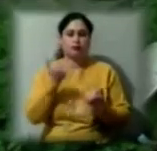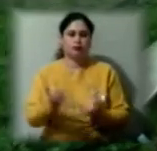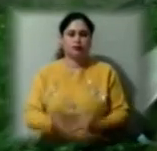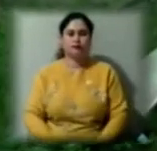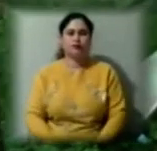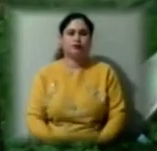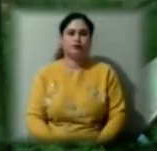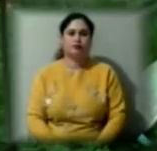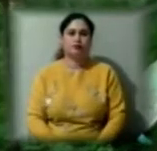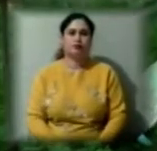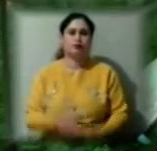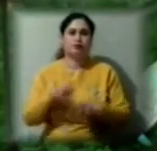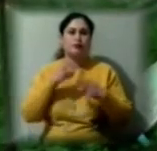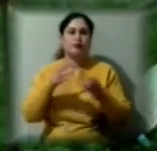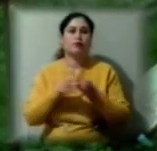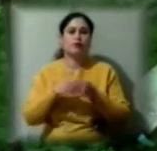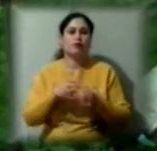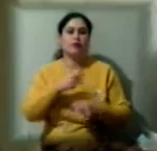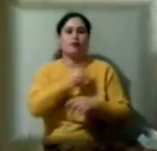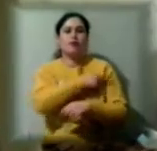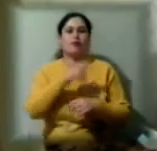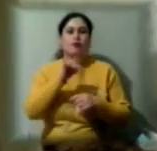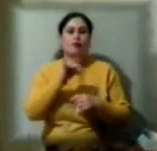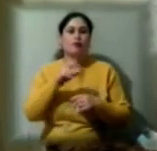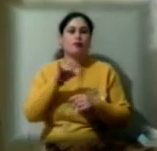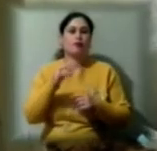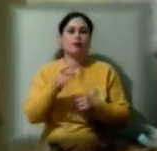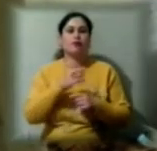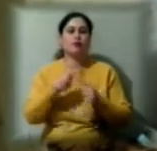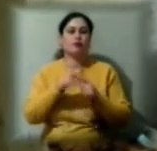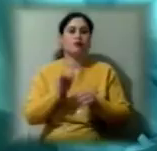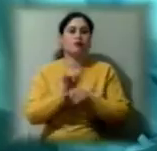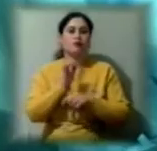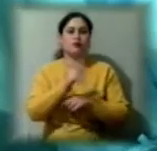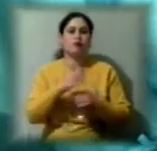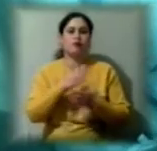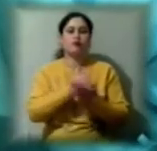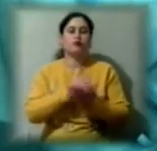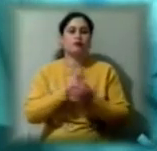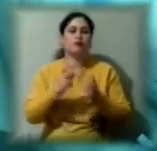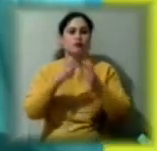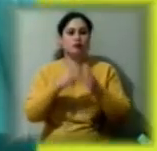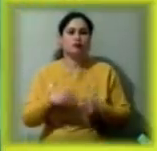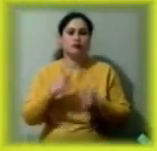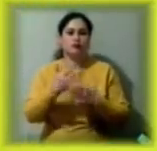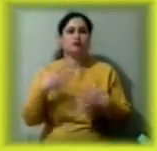Виїзні бригади медиків поліклініки корабельного району Херсона відправились до ветеранів, щоб обстежити їх стан здоров'я.